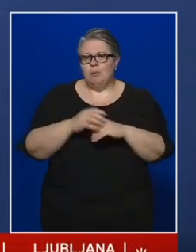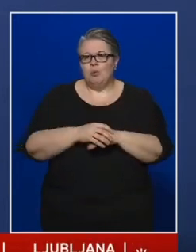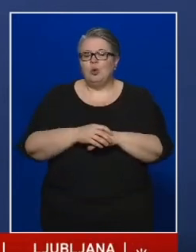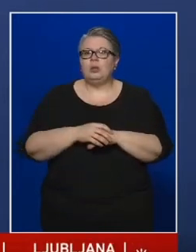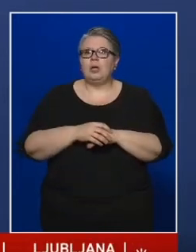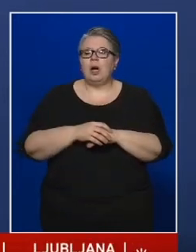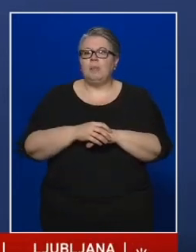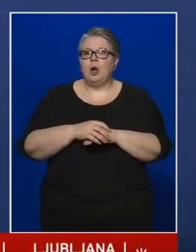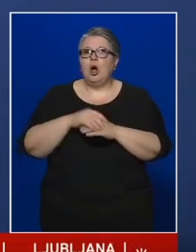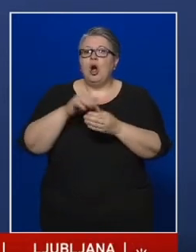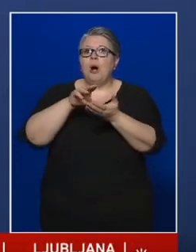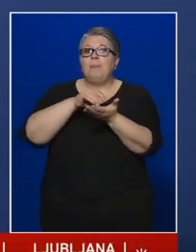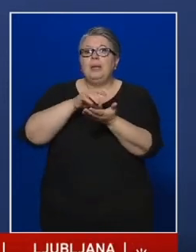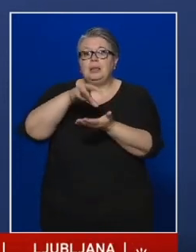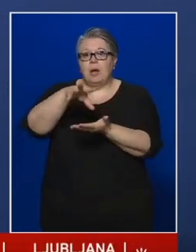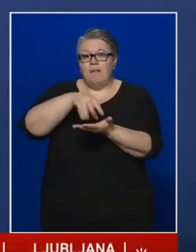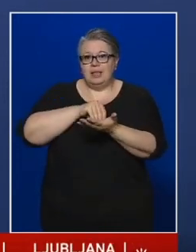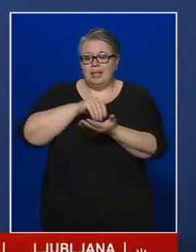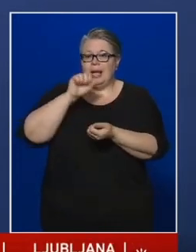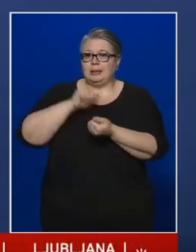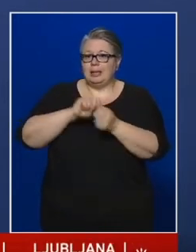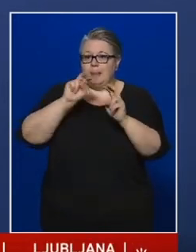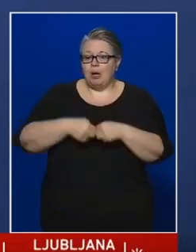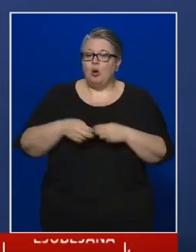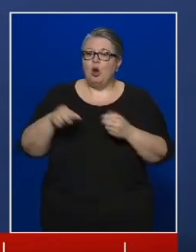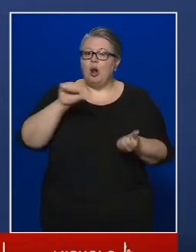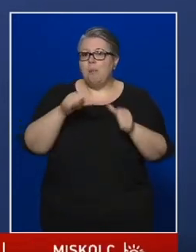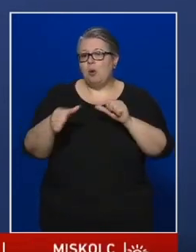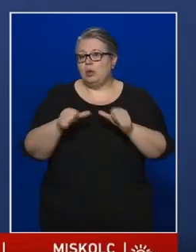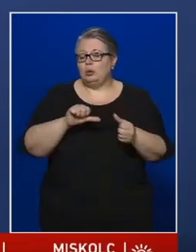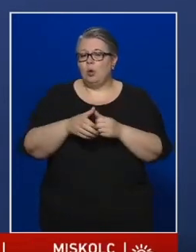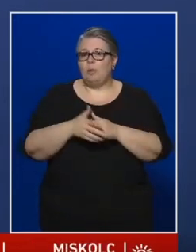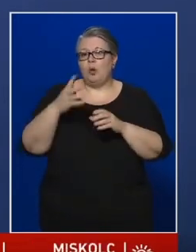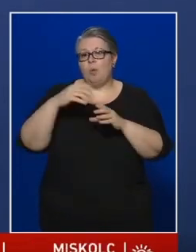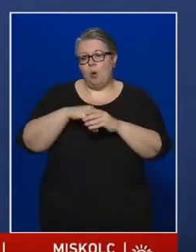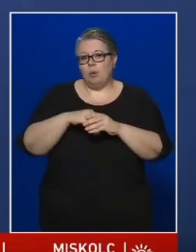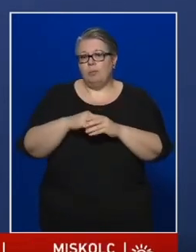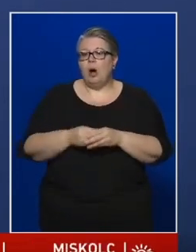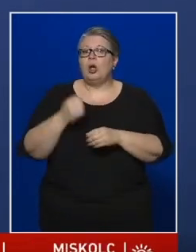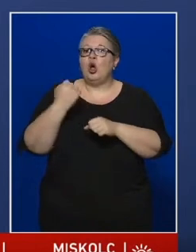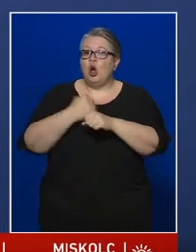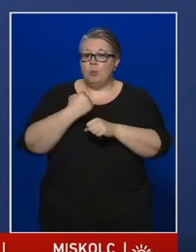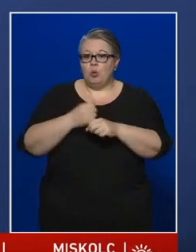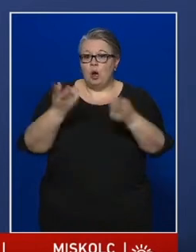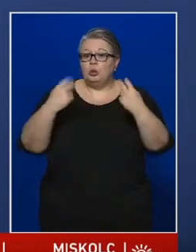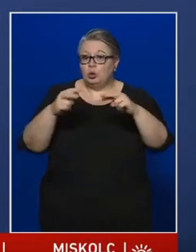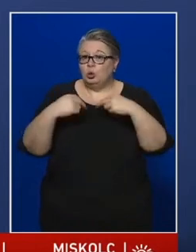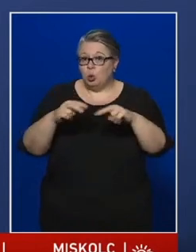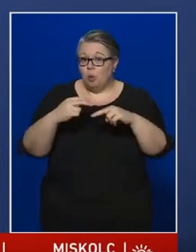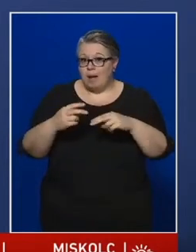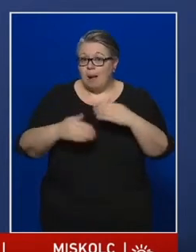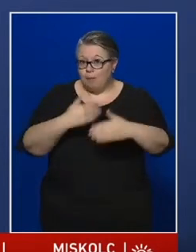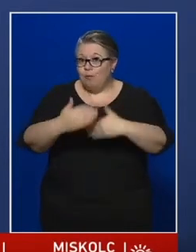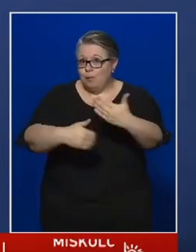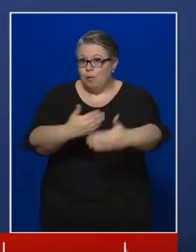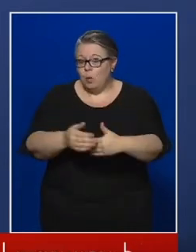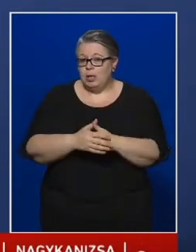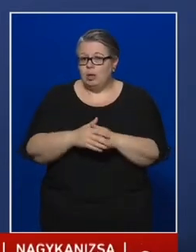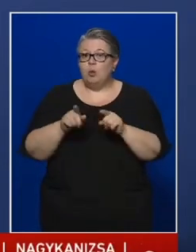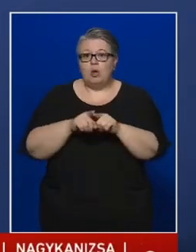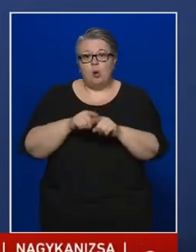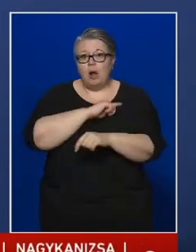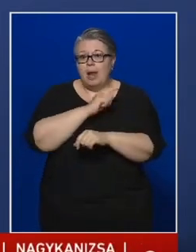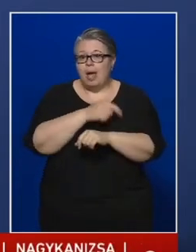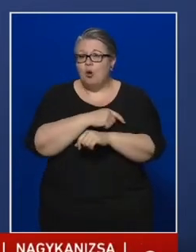a mintavételek számáról, tehát a laboratóriumokban a munka továbbra is ugyanazzal az